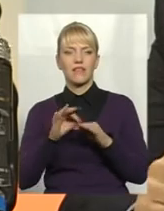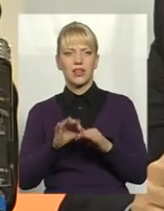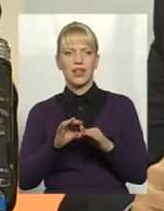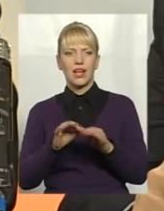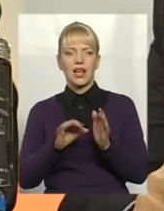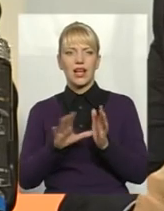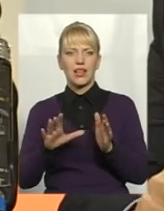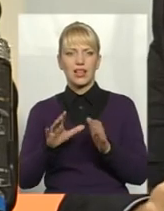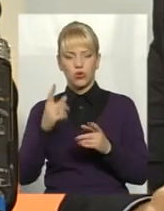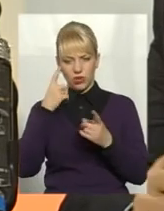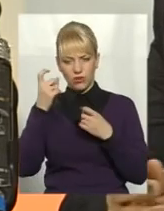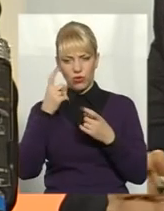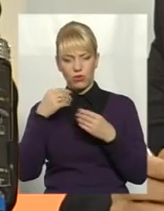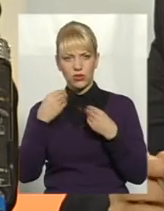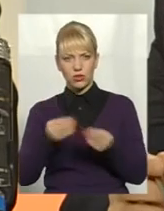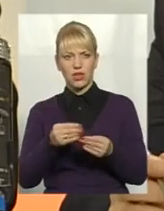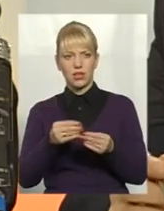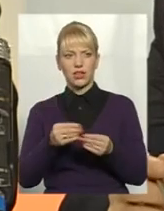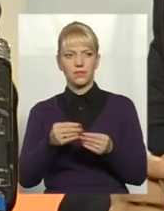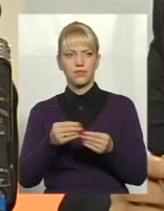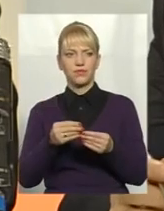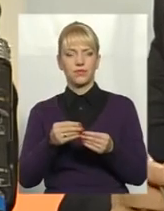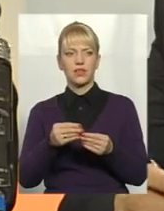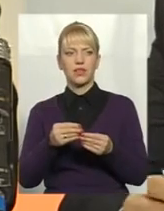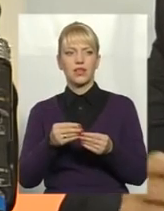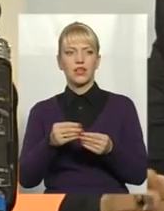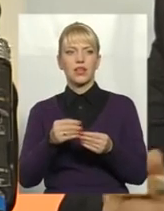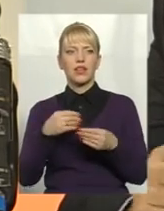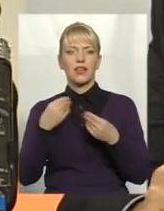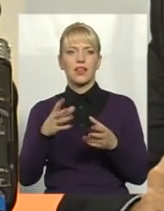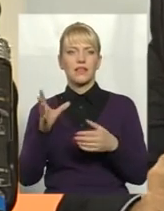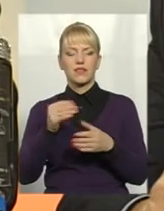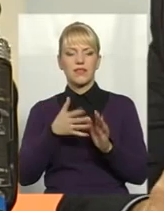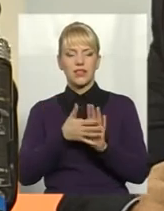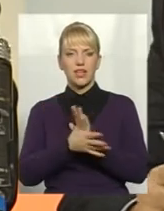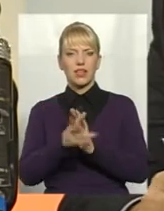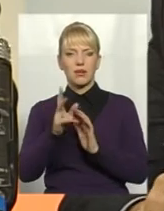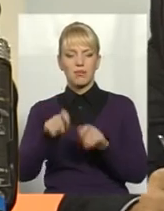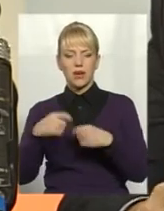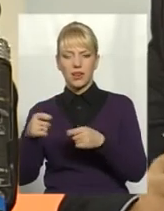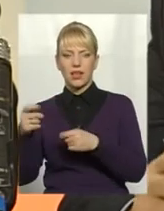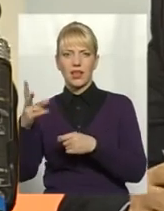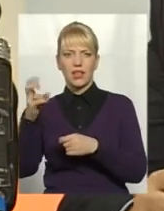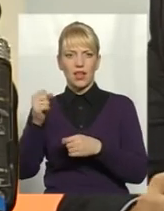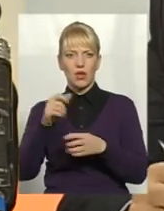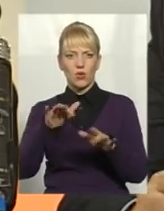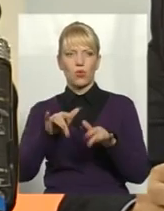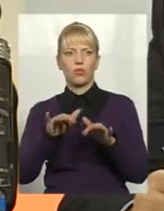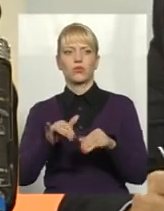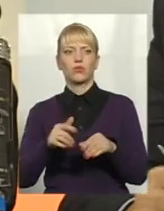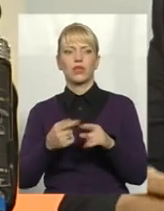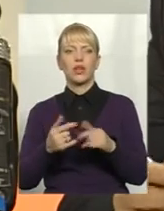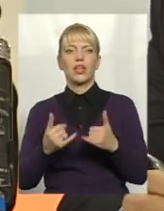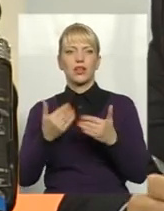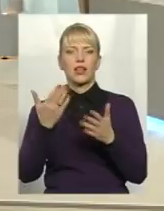електронною інформацією, видає, видає всі витрати на комп'ютер, видає. Ми в них це, як